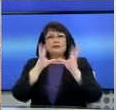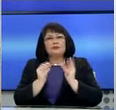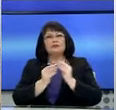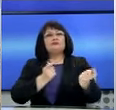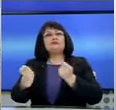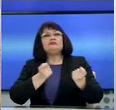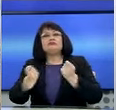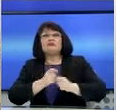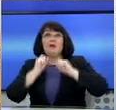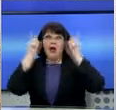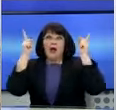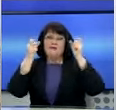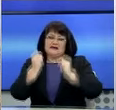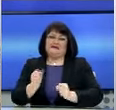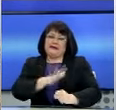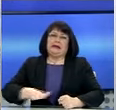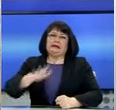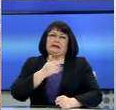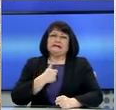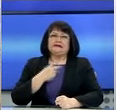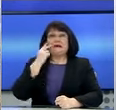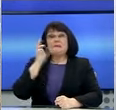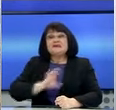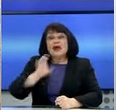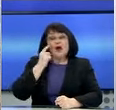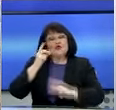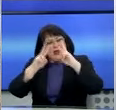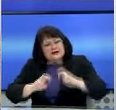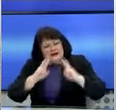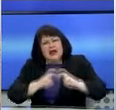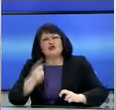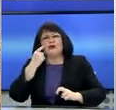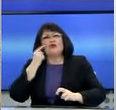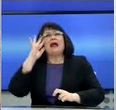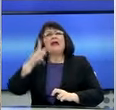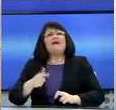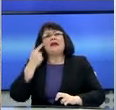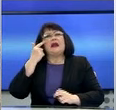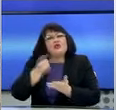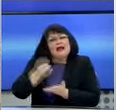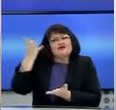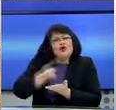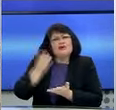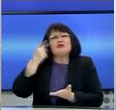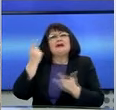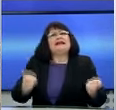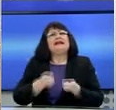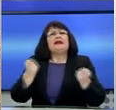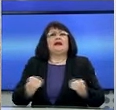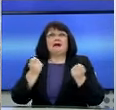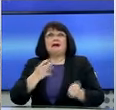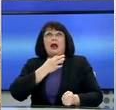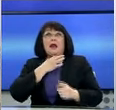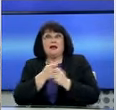διαχειριστούμε την πρωτόγνωρη αυτή κατάσταση, εξετάζοντας και αξιολογώντας κάθε μέρα τις εξελίξεις και λαμβάνοντας τα απαραίτητα